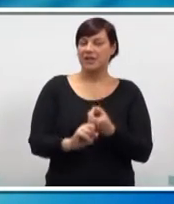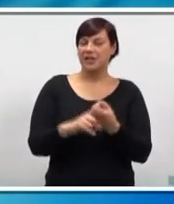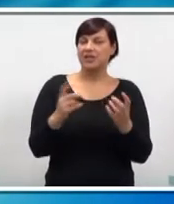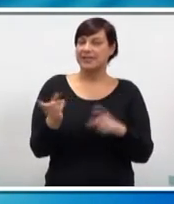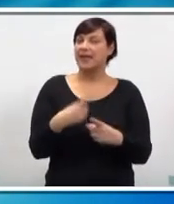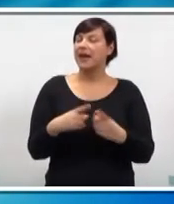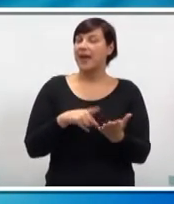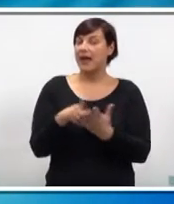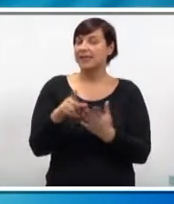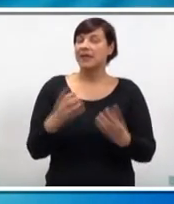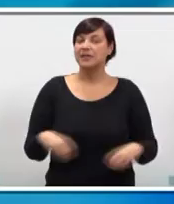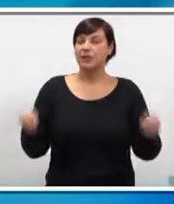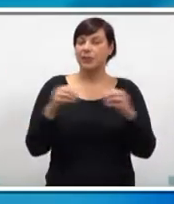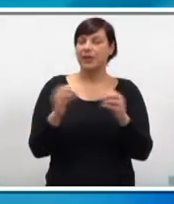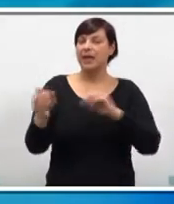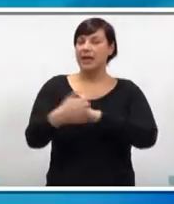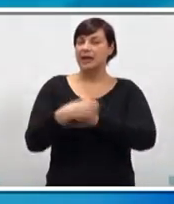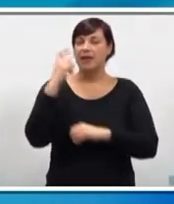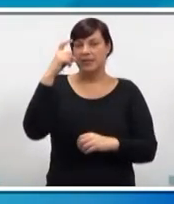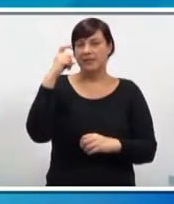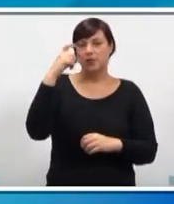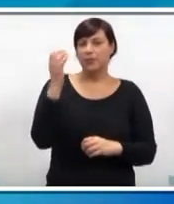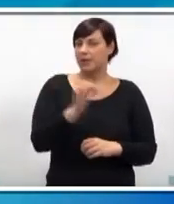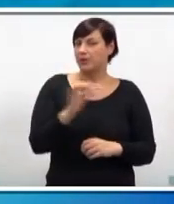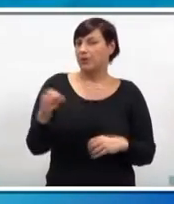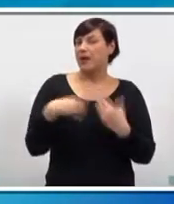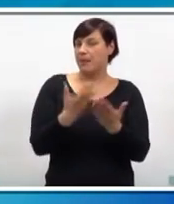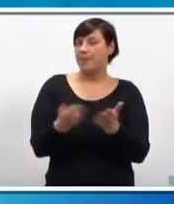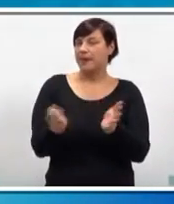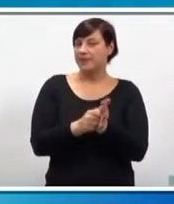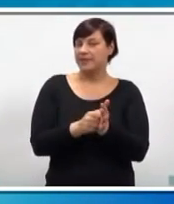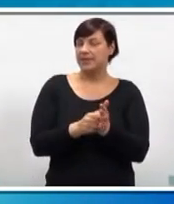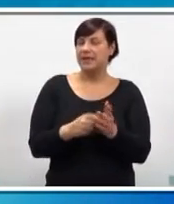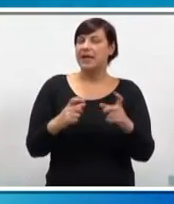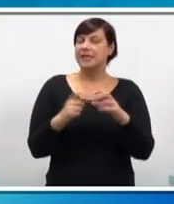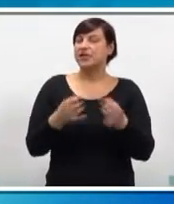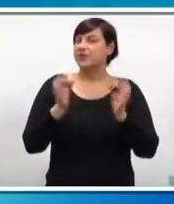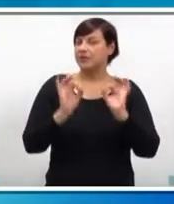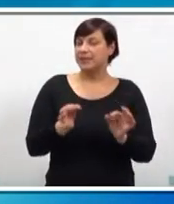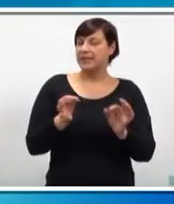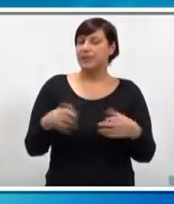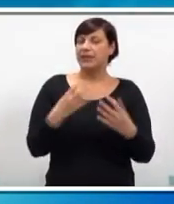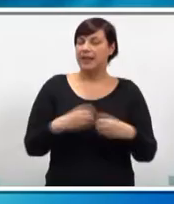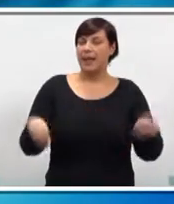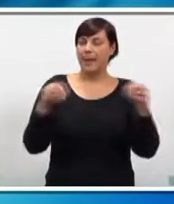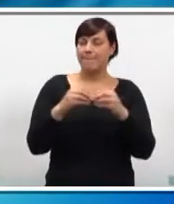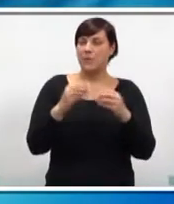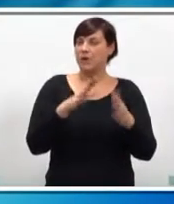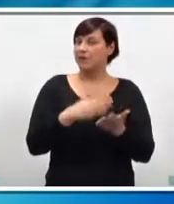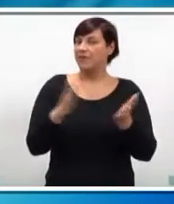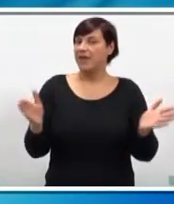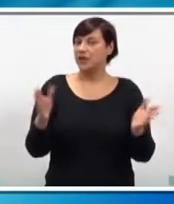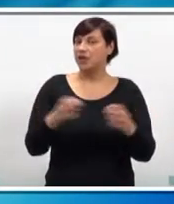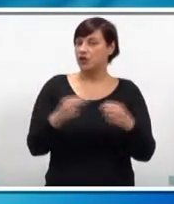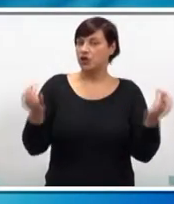realizaciju projekta Golpa na Srđu, Dubrovčan je neveda sumnjaju dobre namire investitora. Srđevci su pak sigurni kako je projekti većih razmira nego